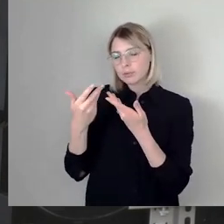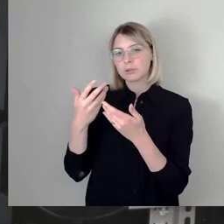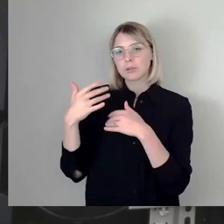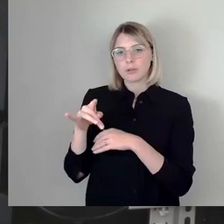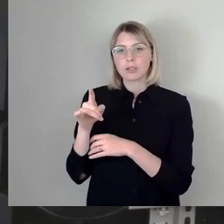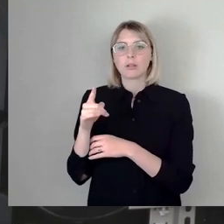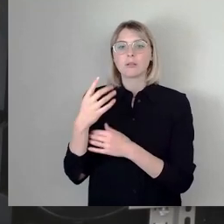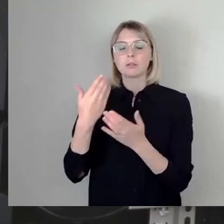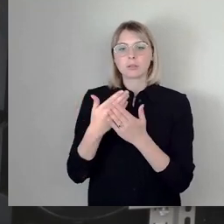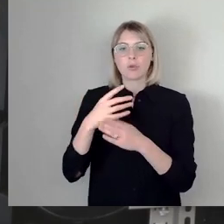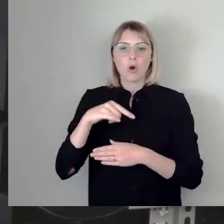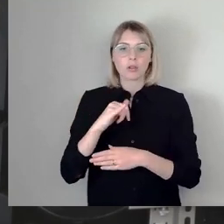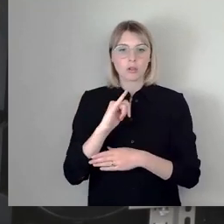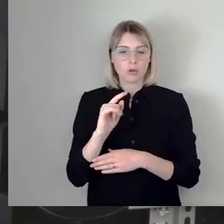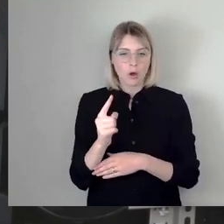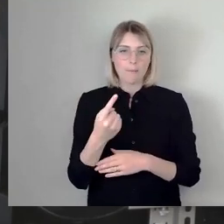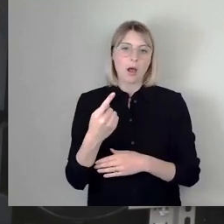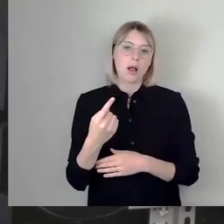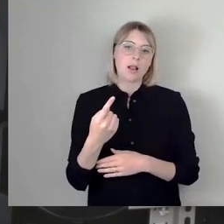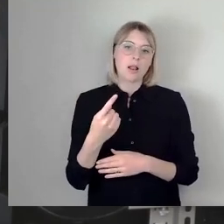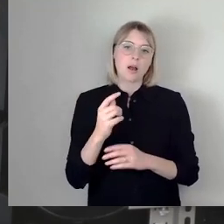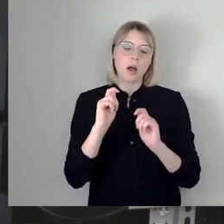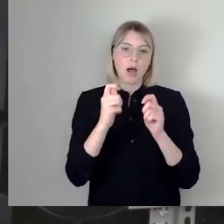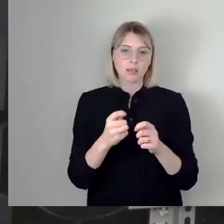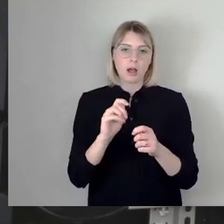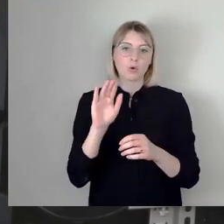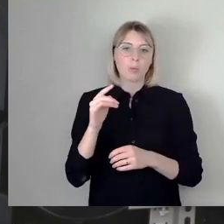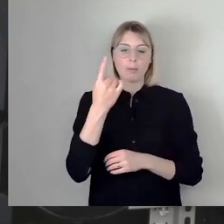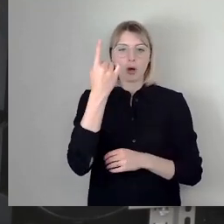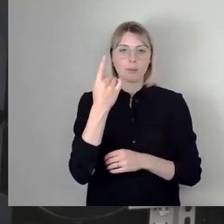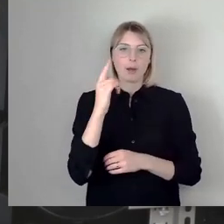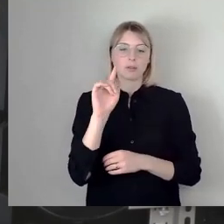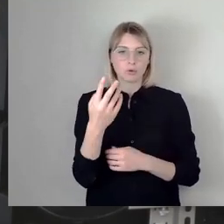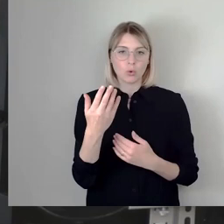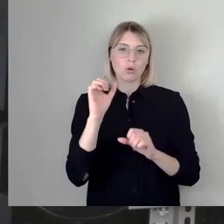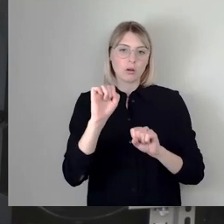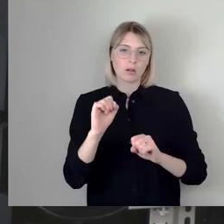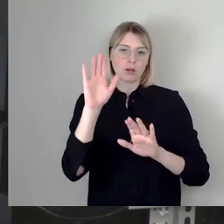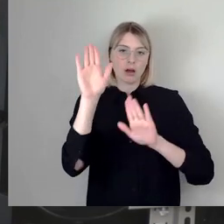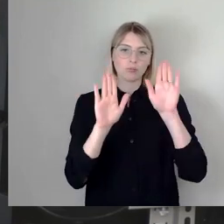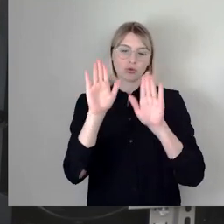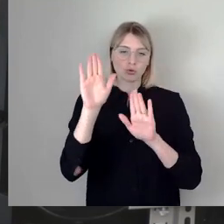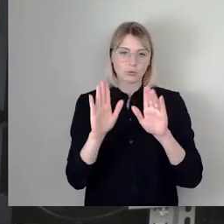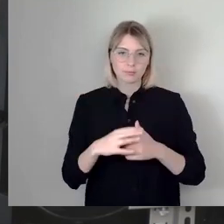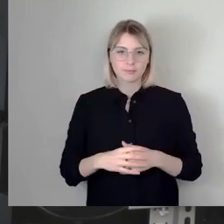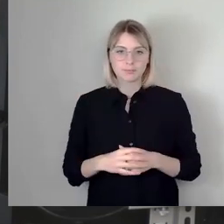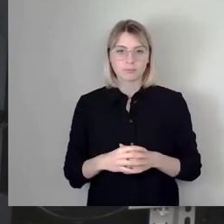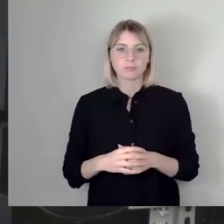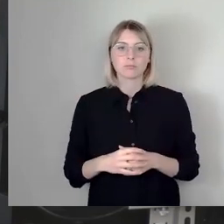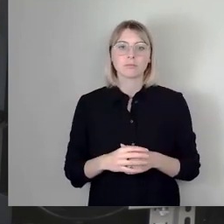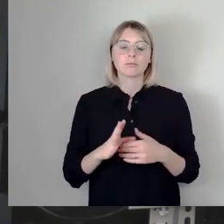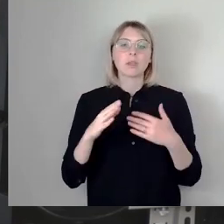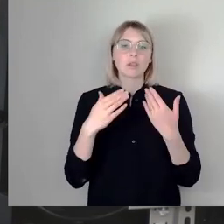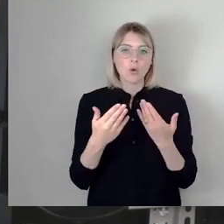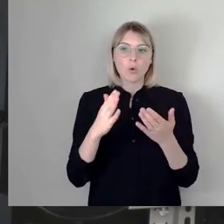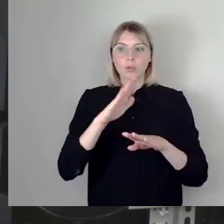den Antrag des Oberbürgermeisters, der nun all das berücksichtigt, abstimmen können. So ändern sich die Zeiten, wenn